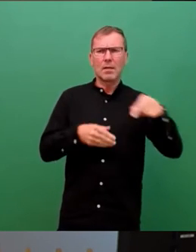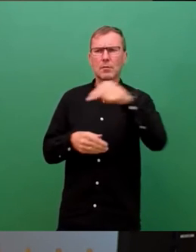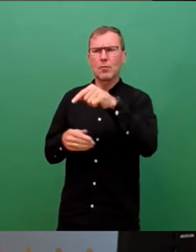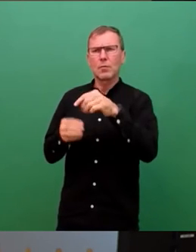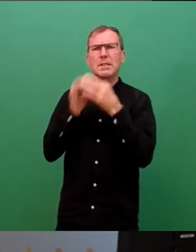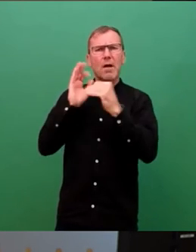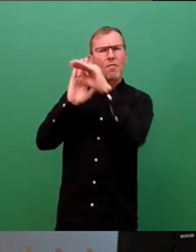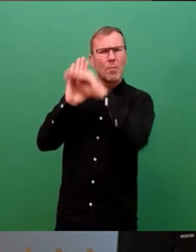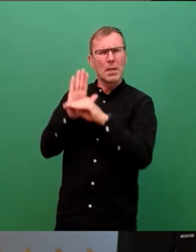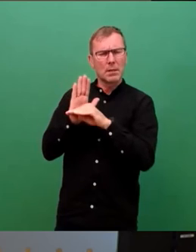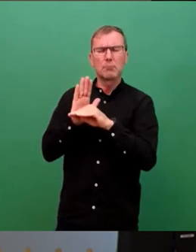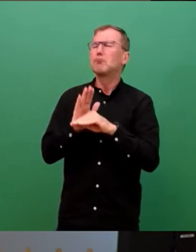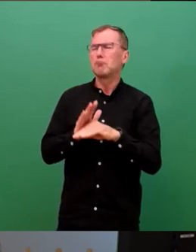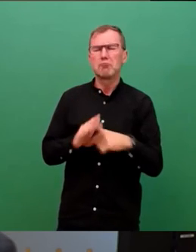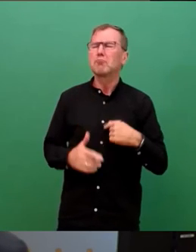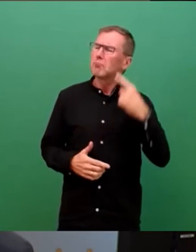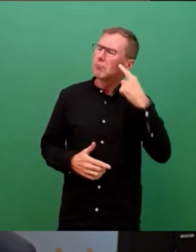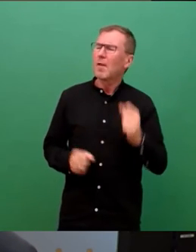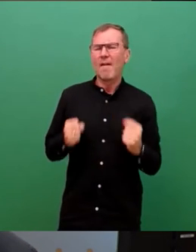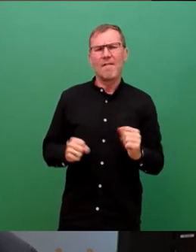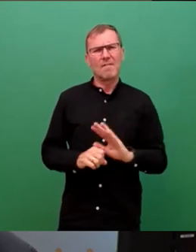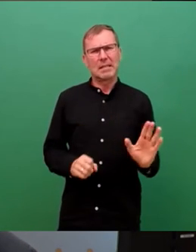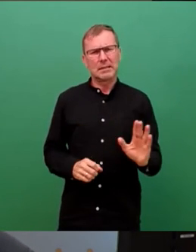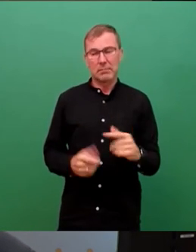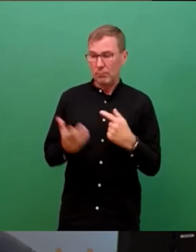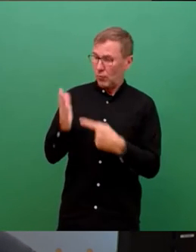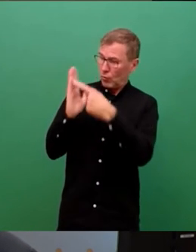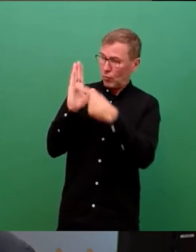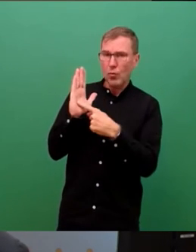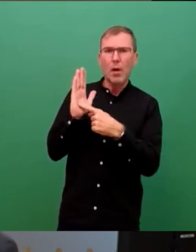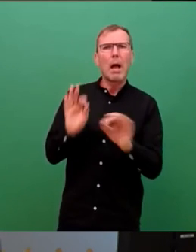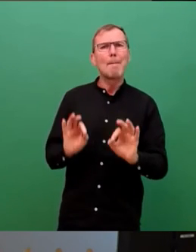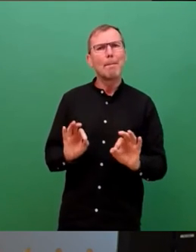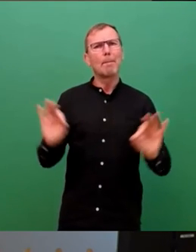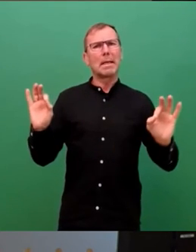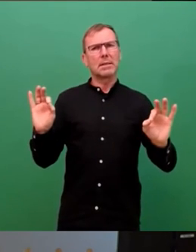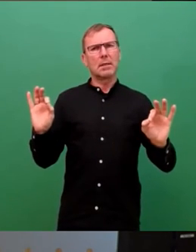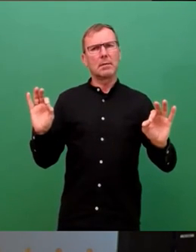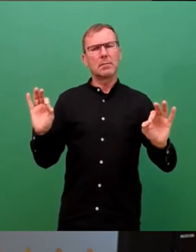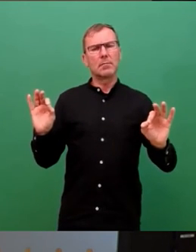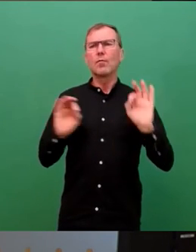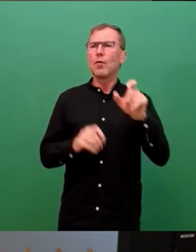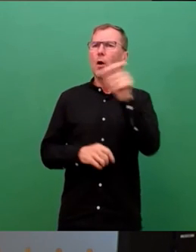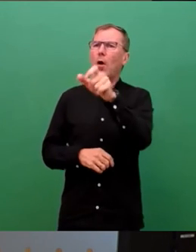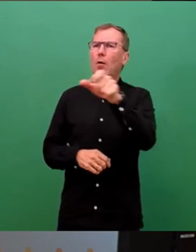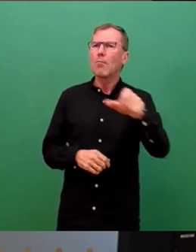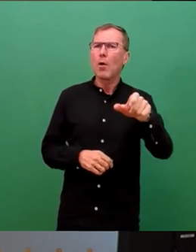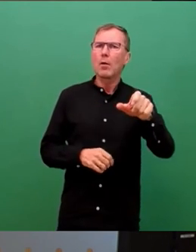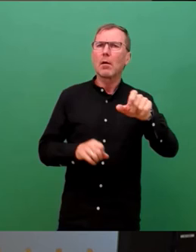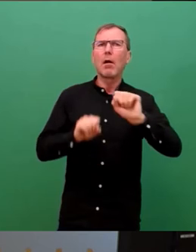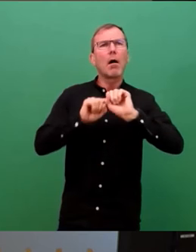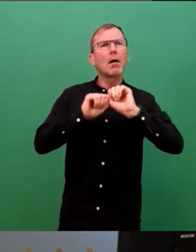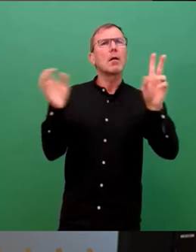festen Überzeugung, dass mit einem solchen Papier ein besseres und für die Bürgerschaft verlässlicheres Politik